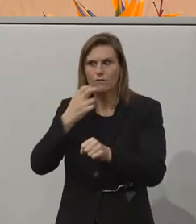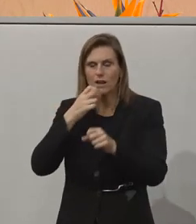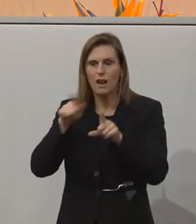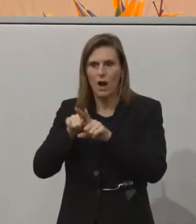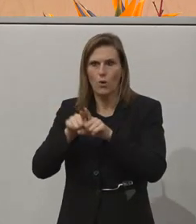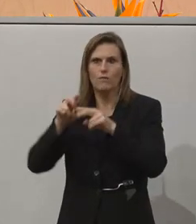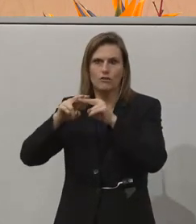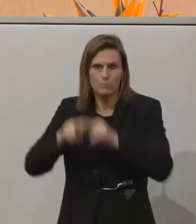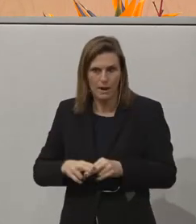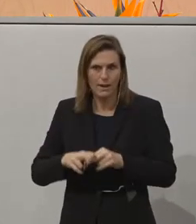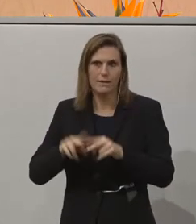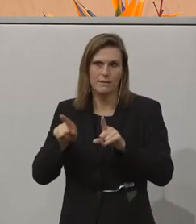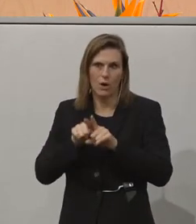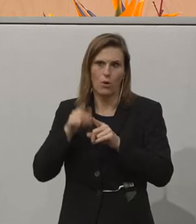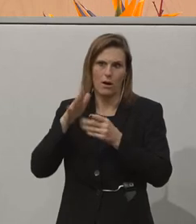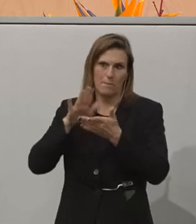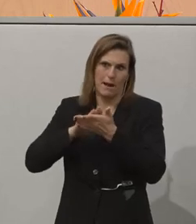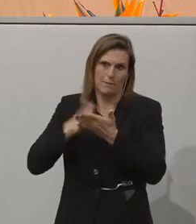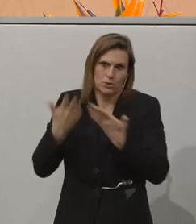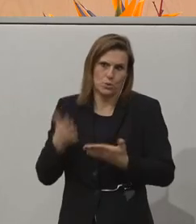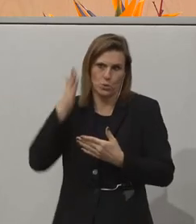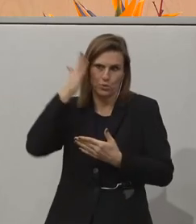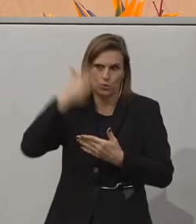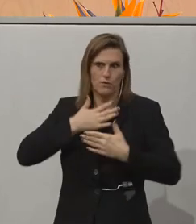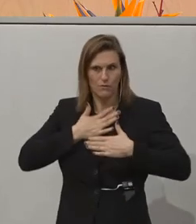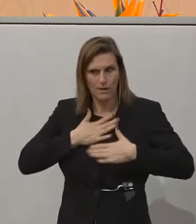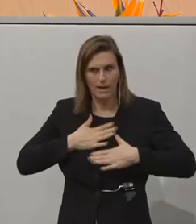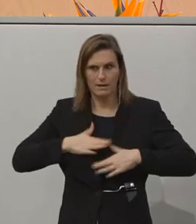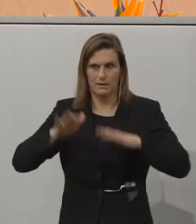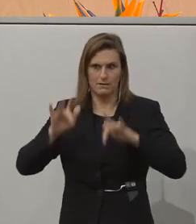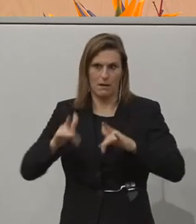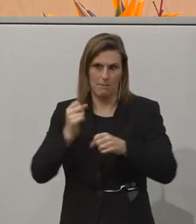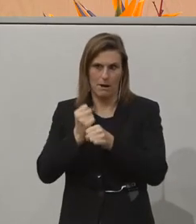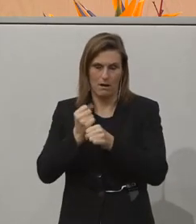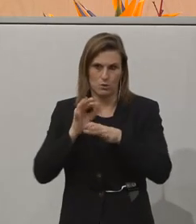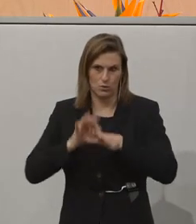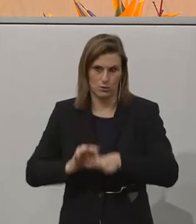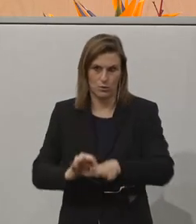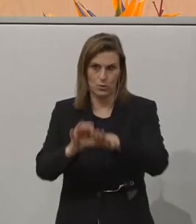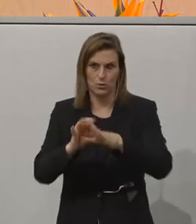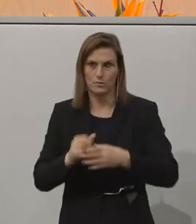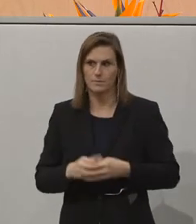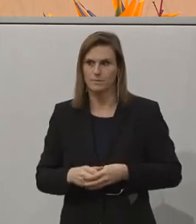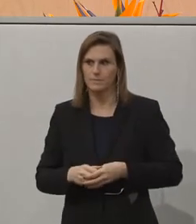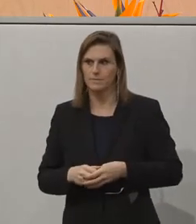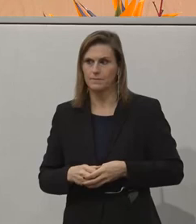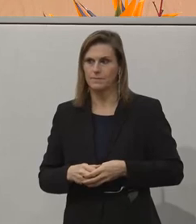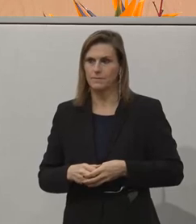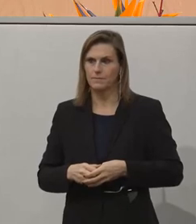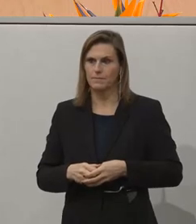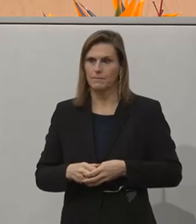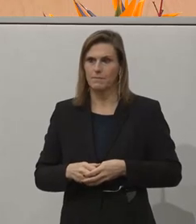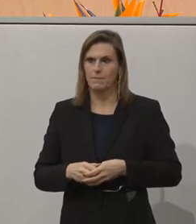auch zusagen, dass wir auch in Zukunft hier wieder gerne zur Verfügung stehen. Ja, bevor ich